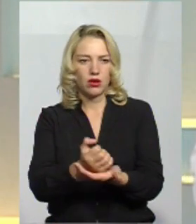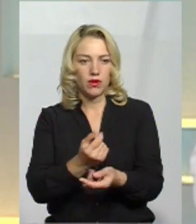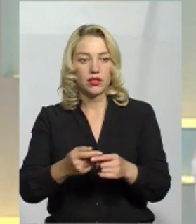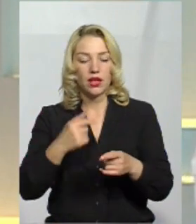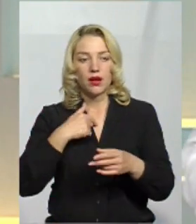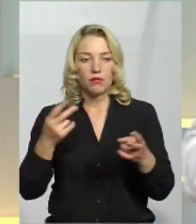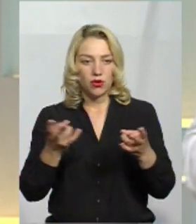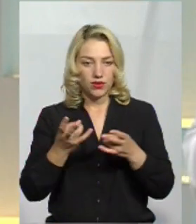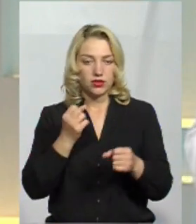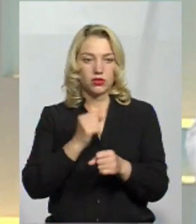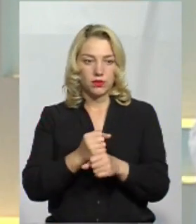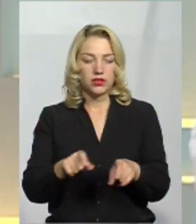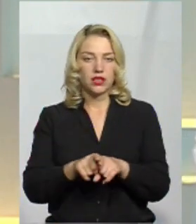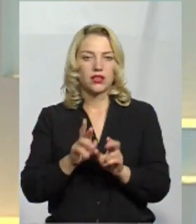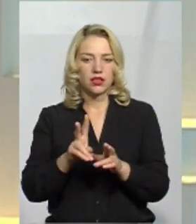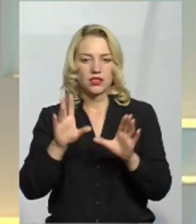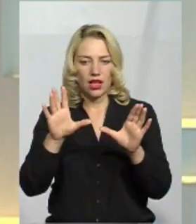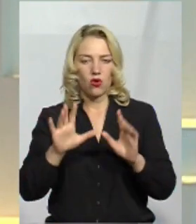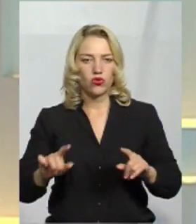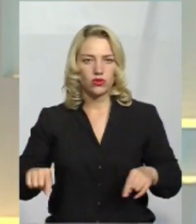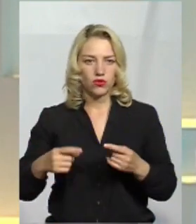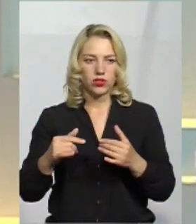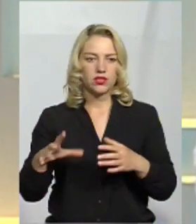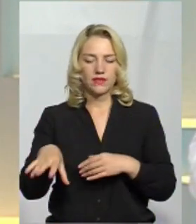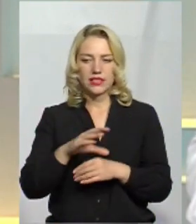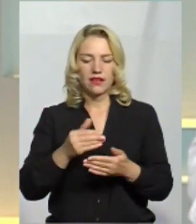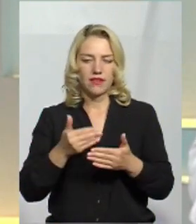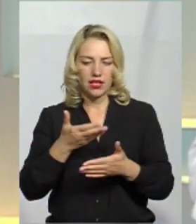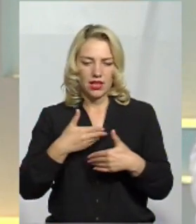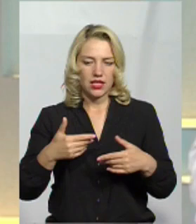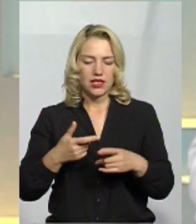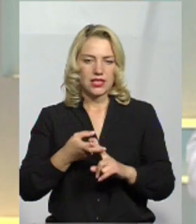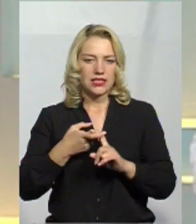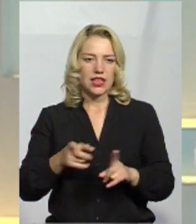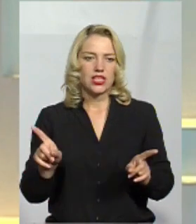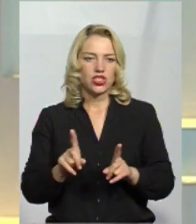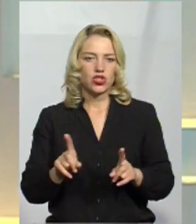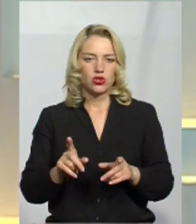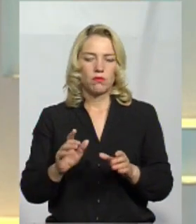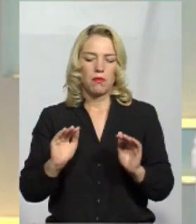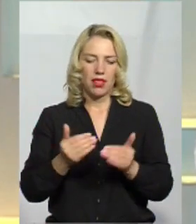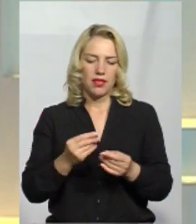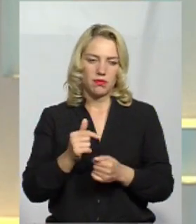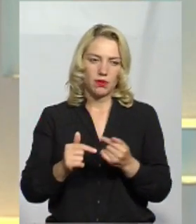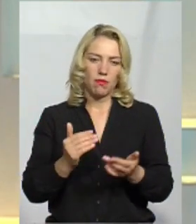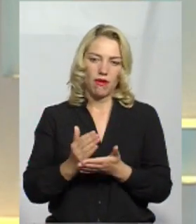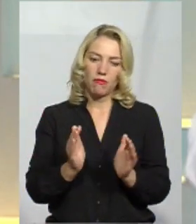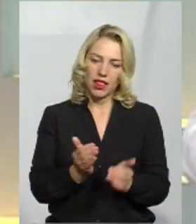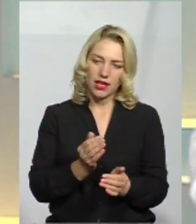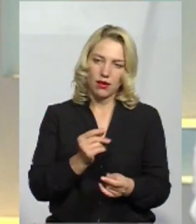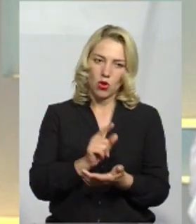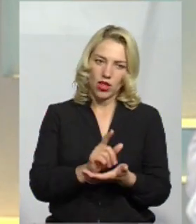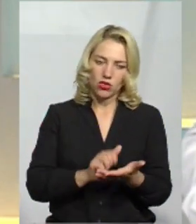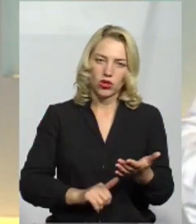ми повинні зробити, як законотворці, все від нас залежне, для того, щоб малий підприємець мав малий податок,